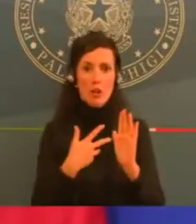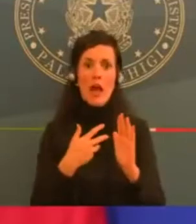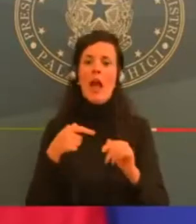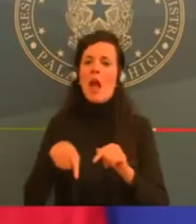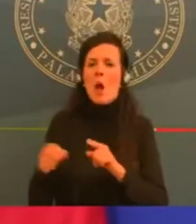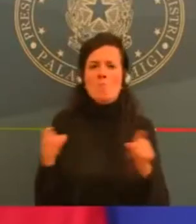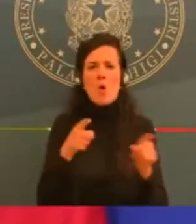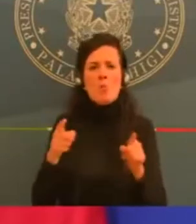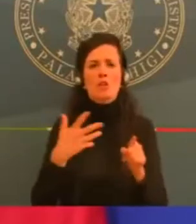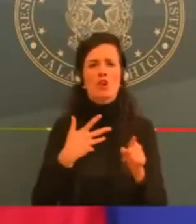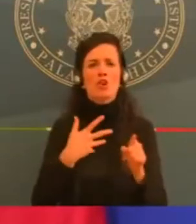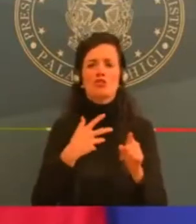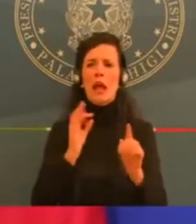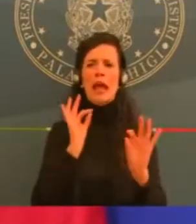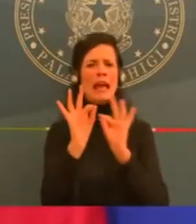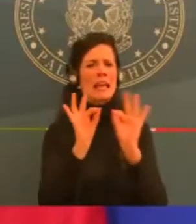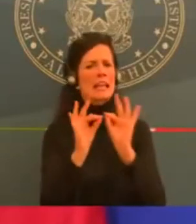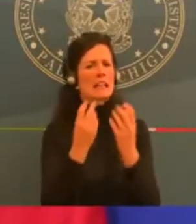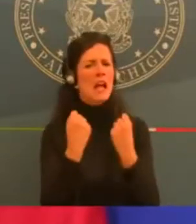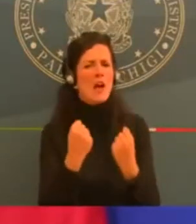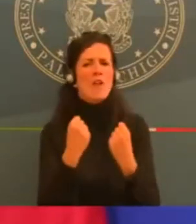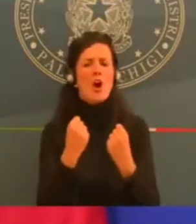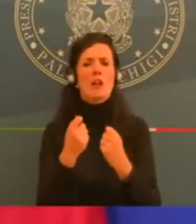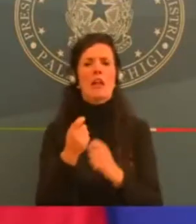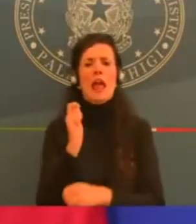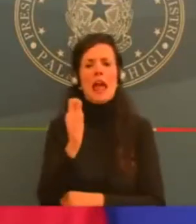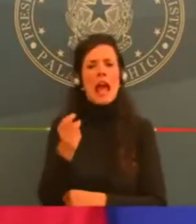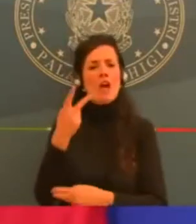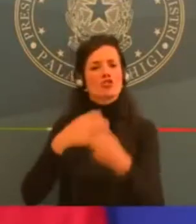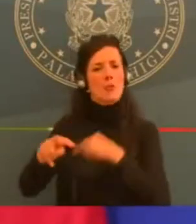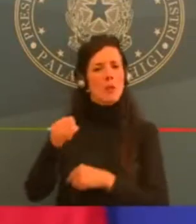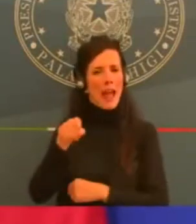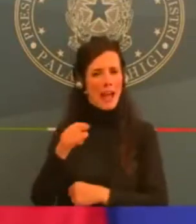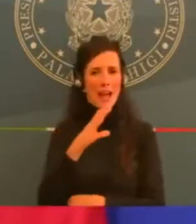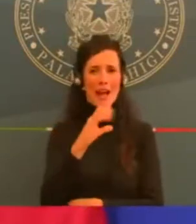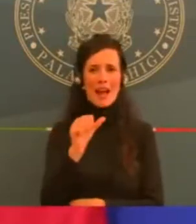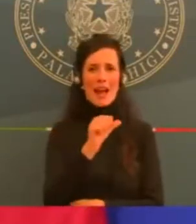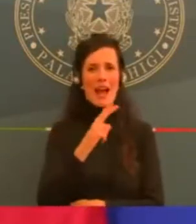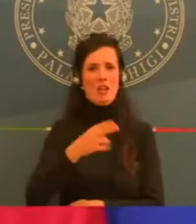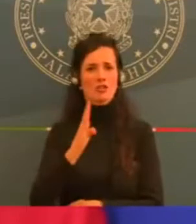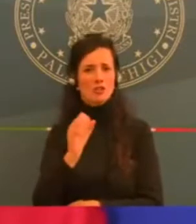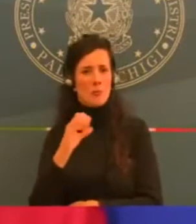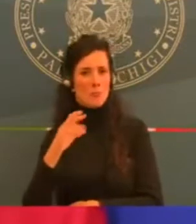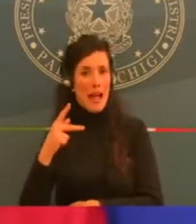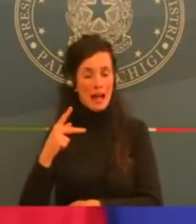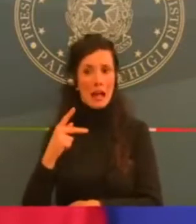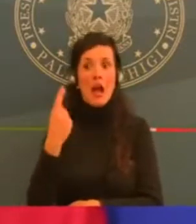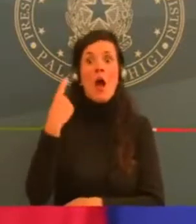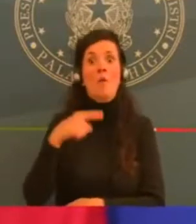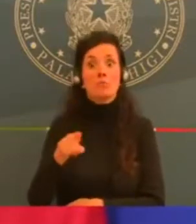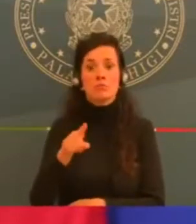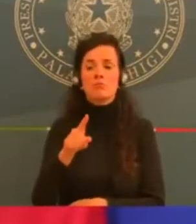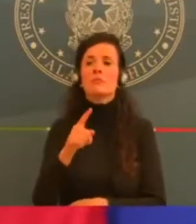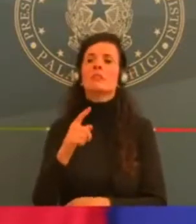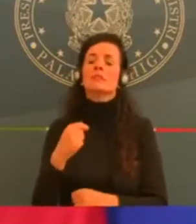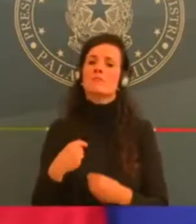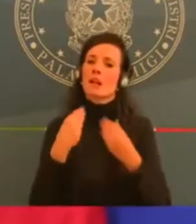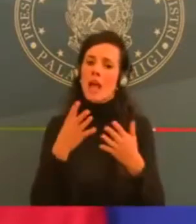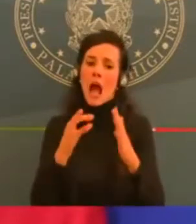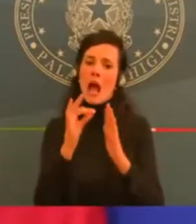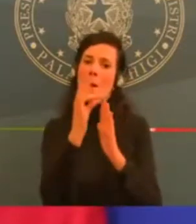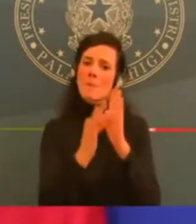cittadini, è una misura di sistema per la rivoluzione del Paese. I benefici vanno ben oltre questo periodo della pandemia.